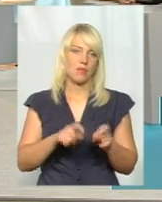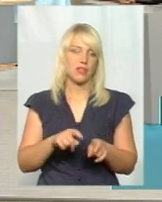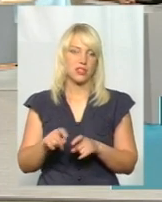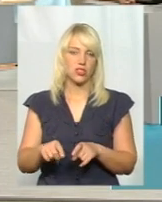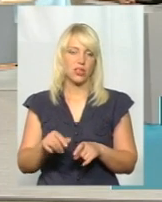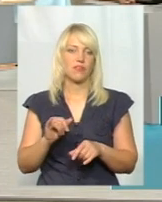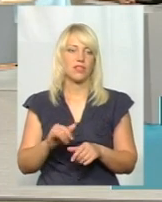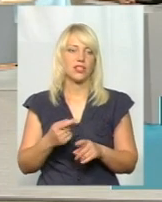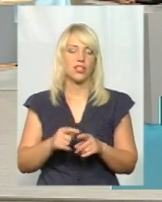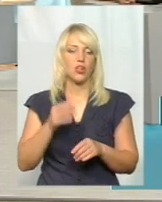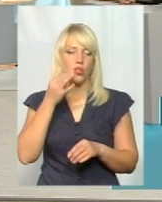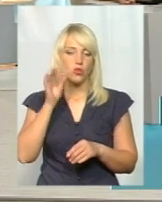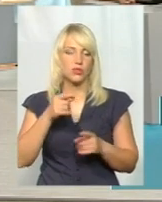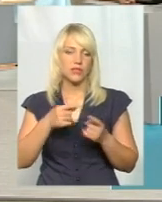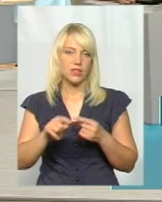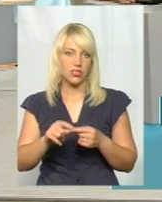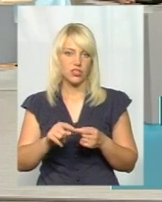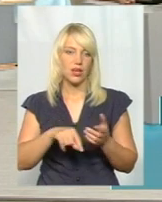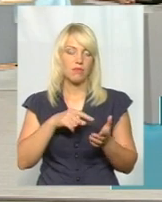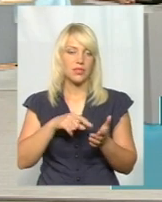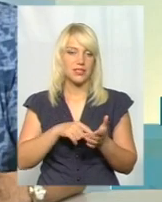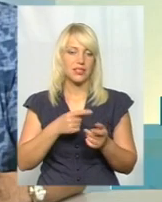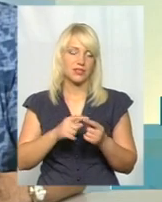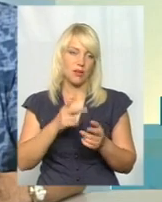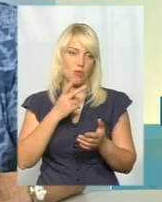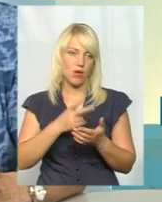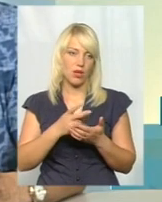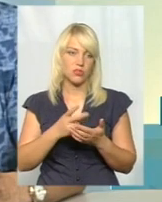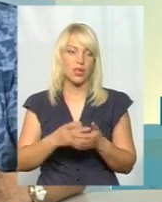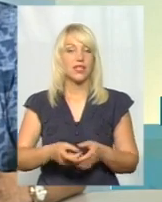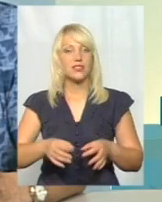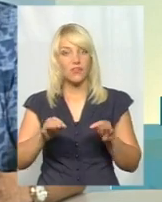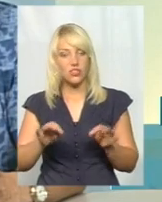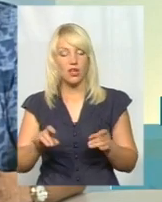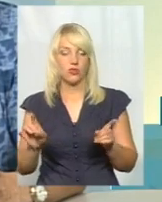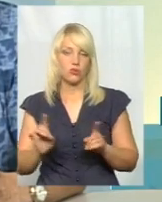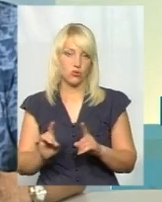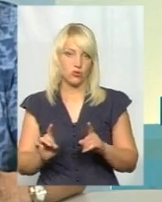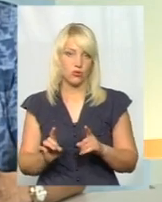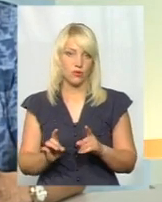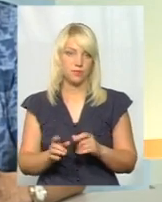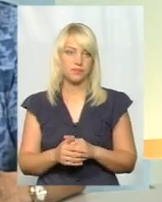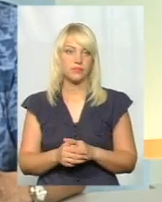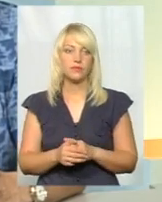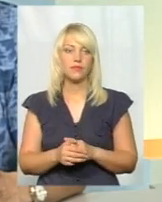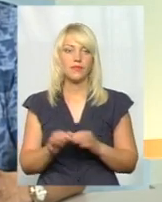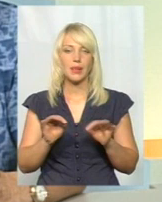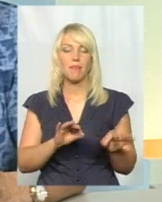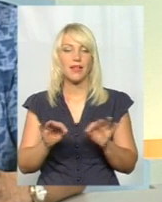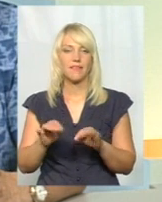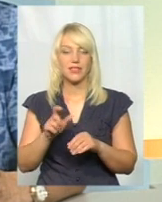і досвід інших міст це показує. Звичайно, що перевізники,